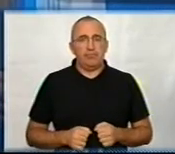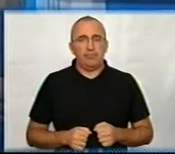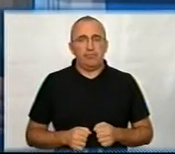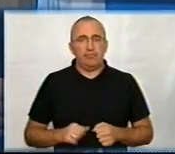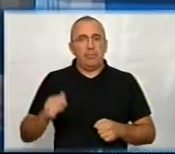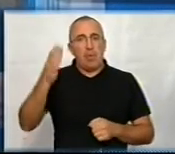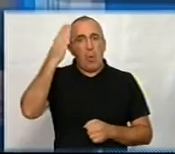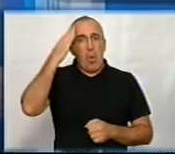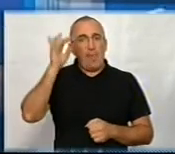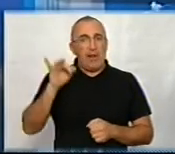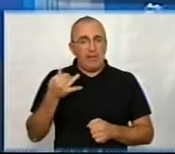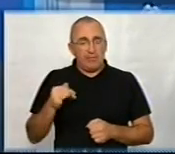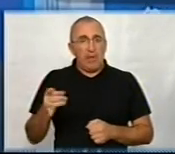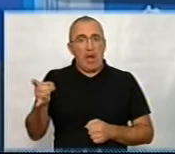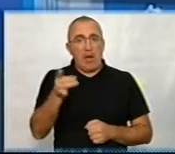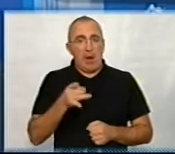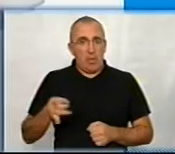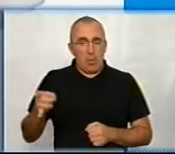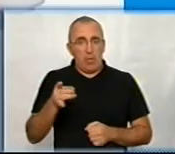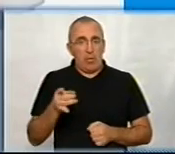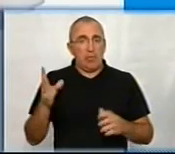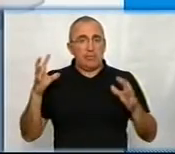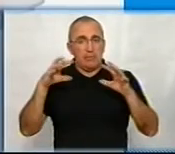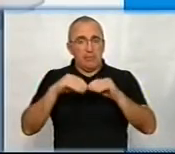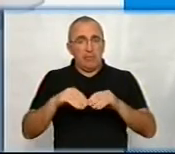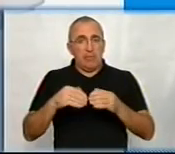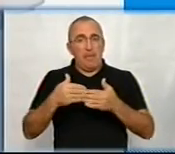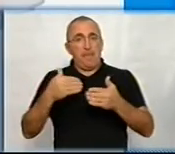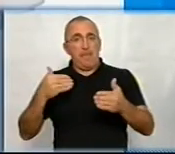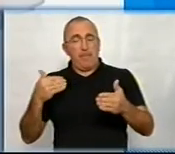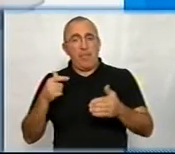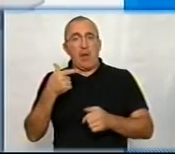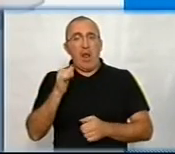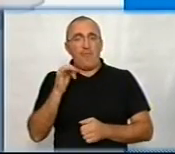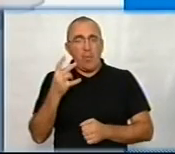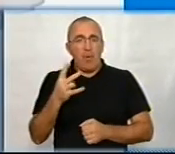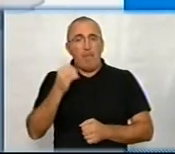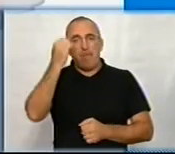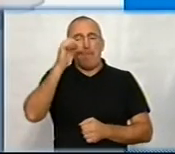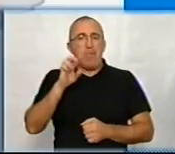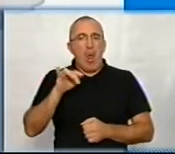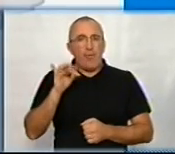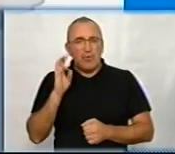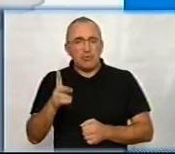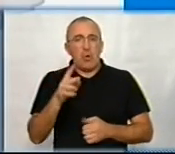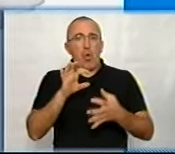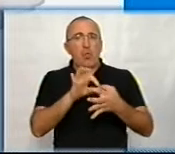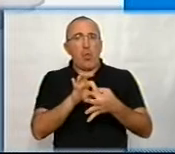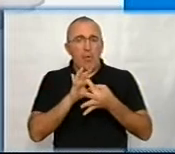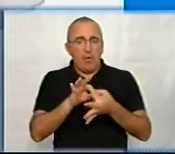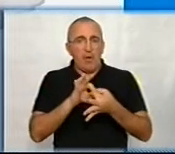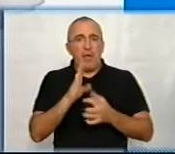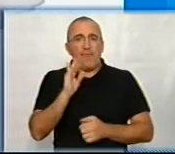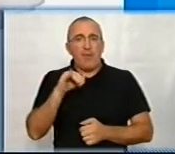Голованівський район складатиметься з попередніх Гайворонського, Благовіщинського, Новоаргангельського,